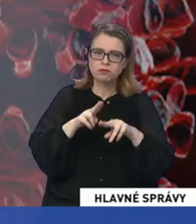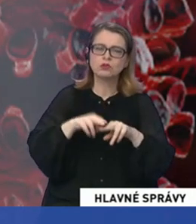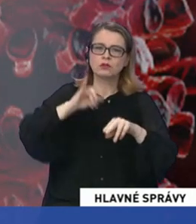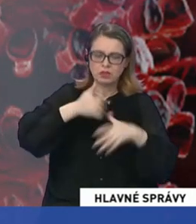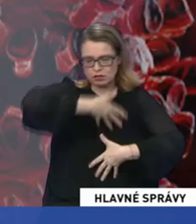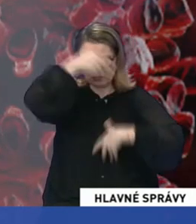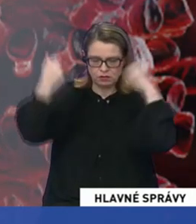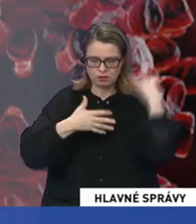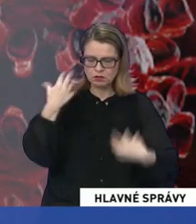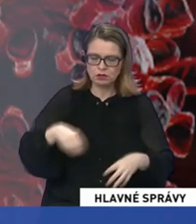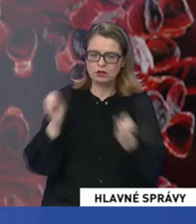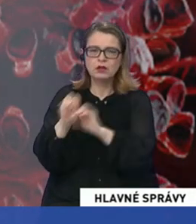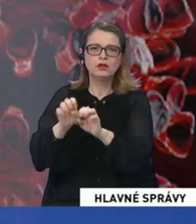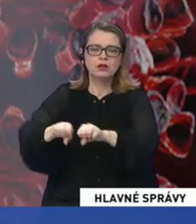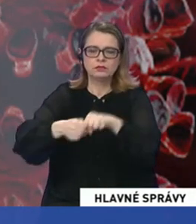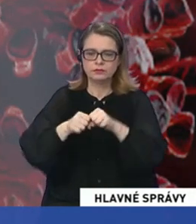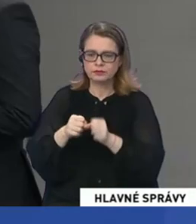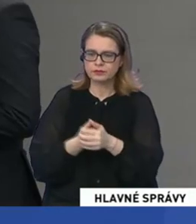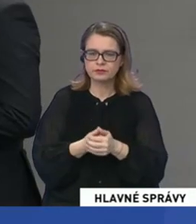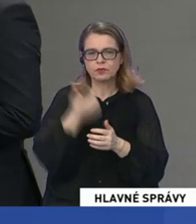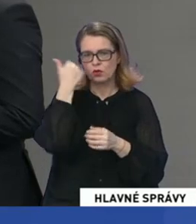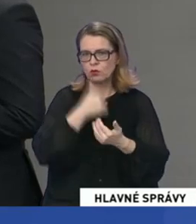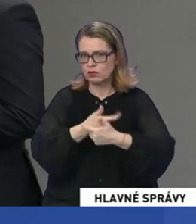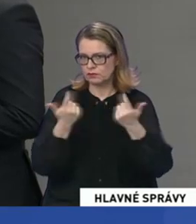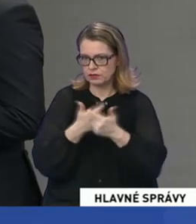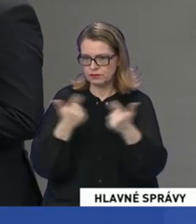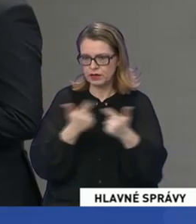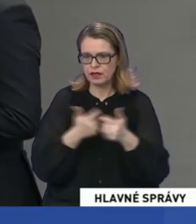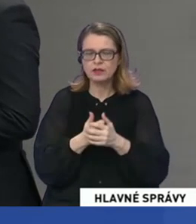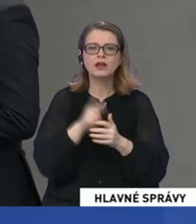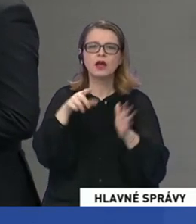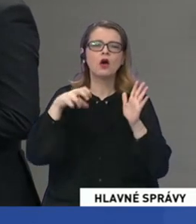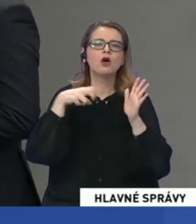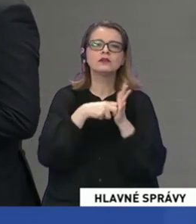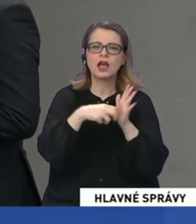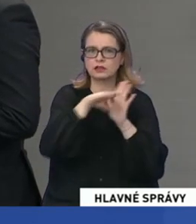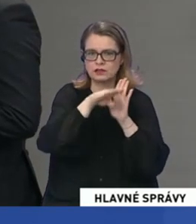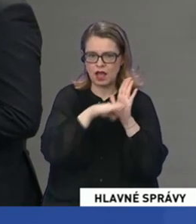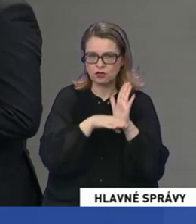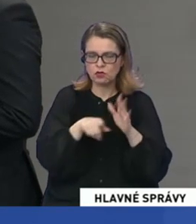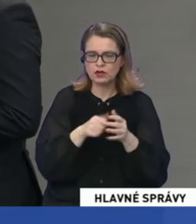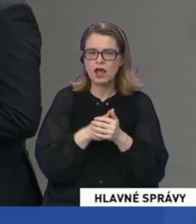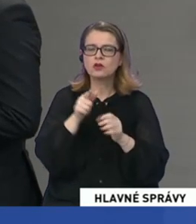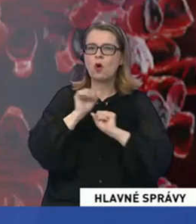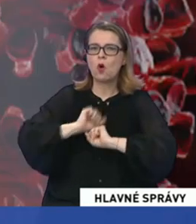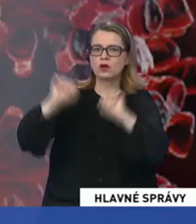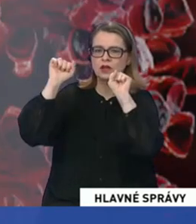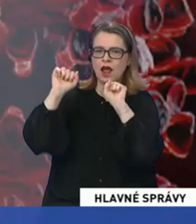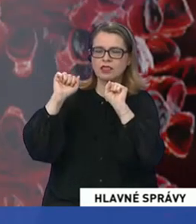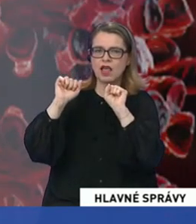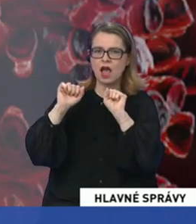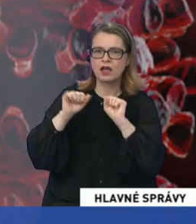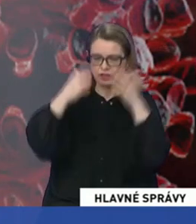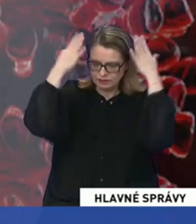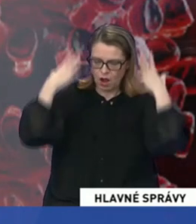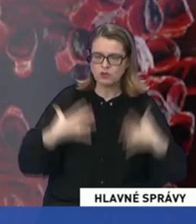dekontaminácie a prepravy na iné mieste. Pra ľudí, možno, aby sme vysvetlili, čo znamená BSL-2? Ak by som mohli povedať? Je to v podstate ochrana v